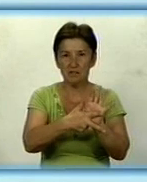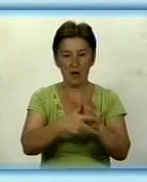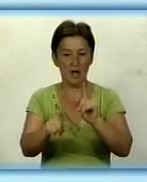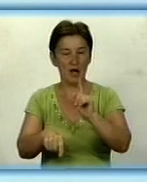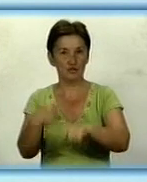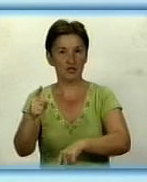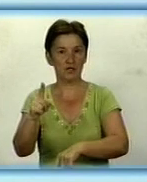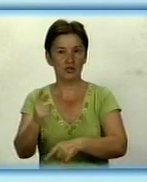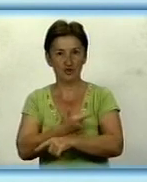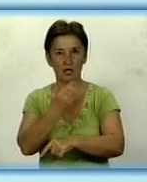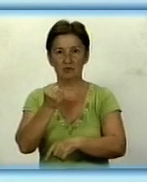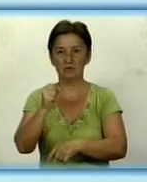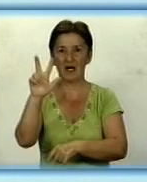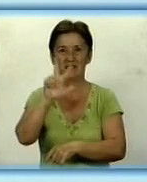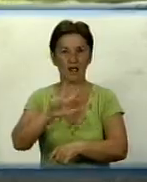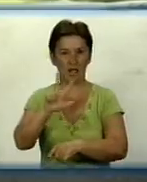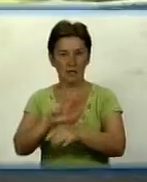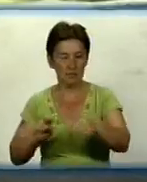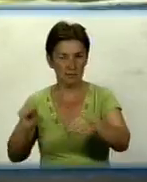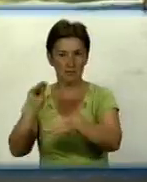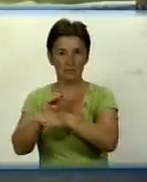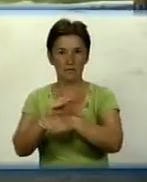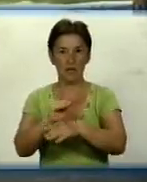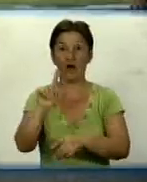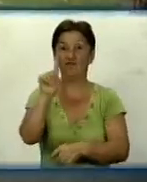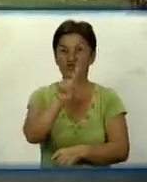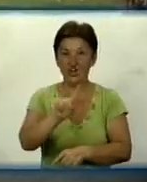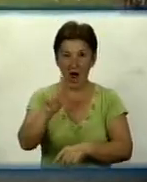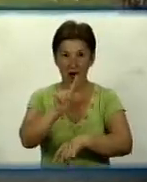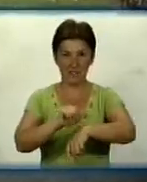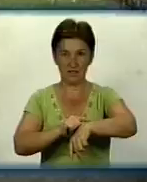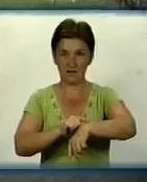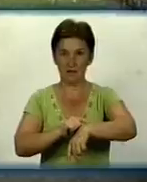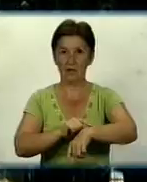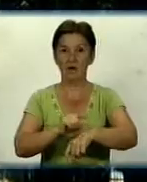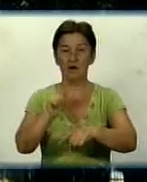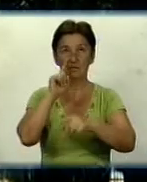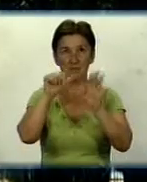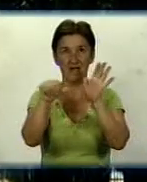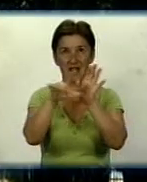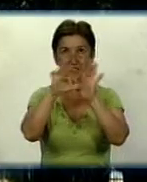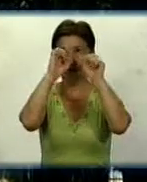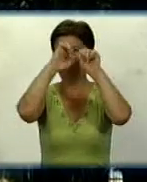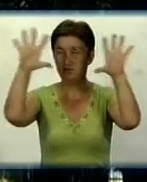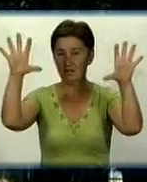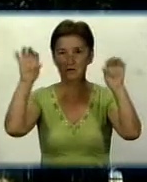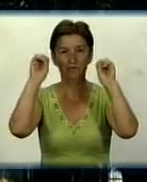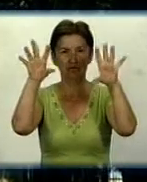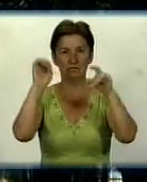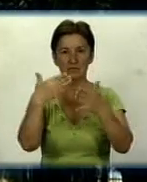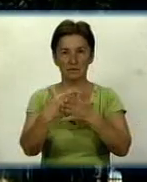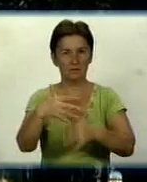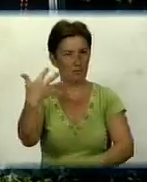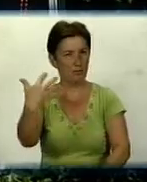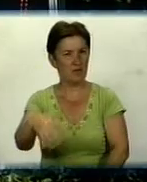температура піднялася ще на 3 градуси. І вже у першій годині дня у Кіровограді на табло електронного термометра висвітилось майже